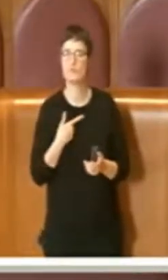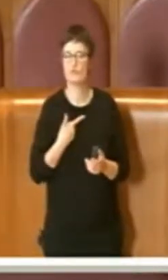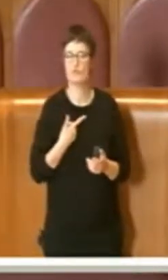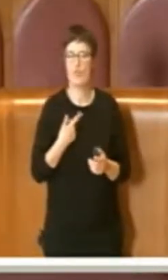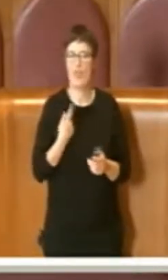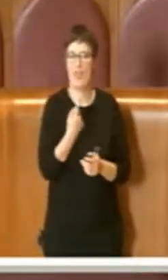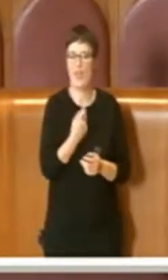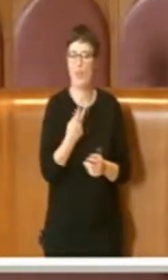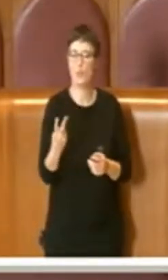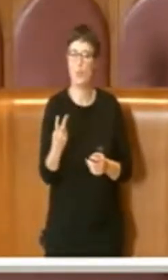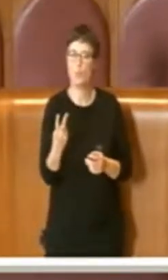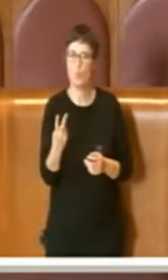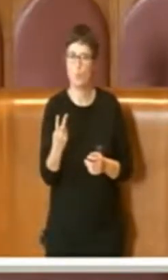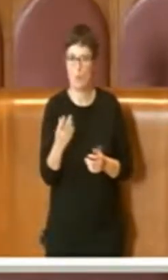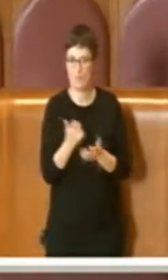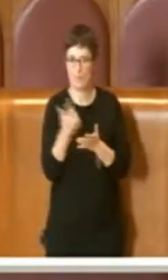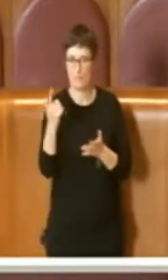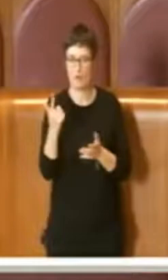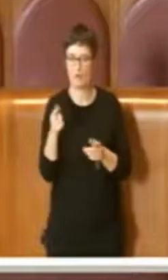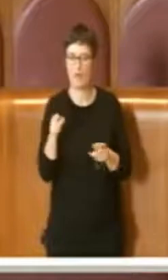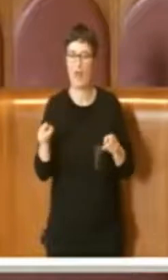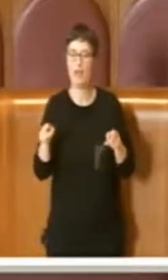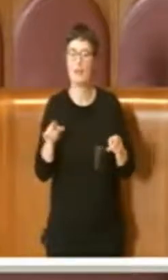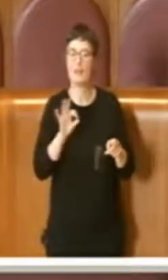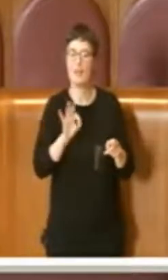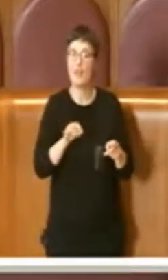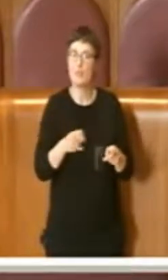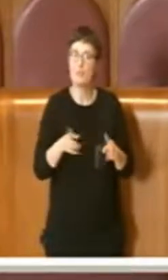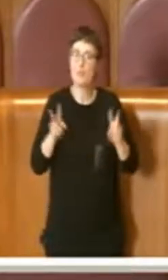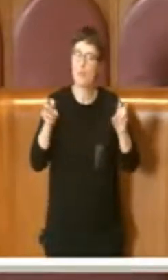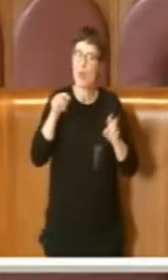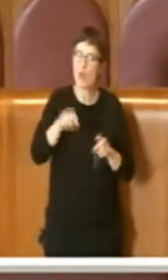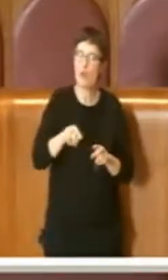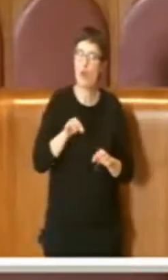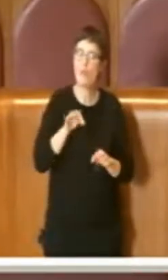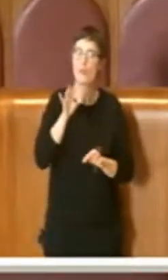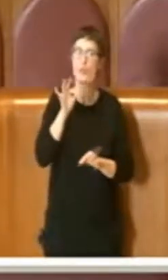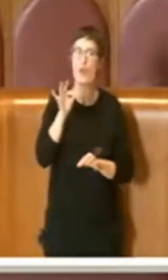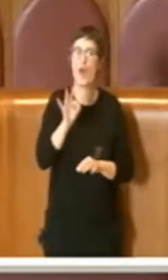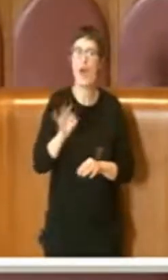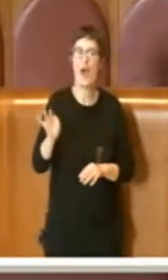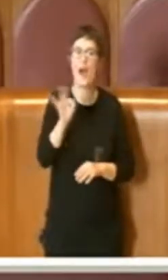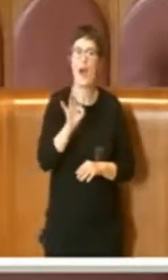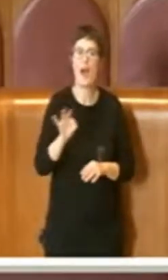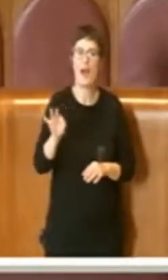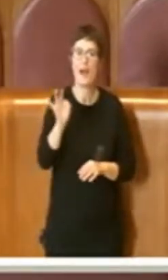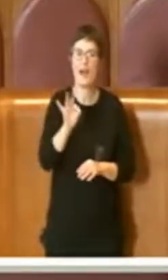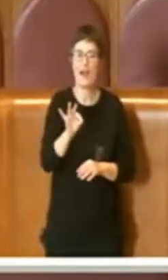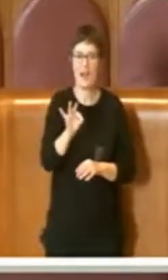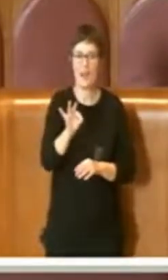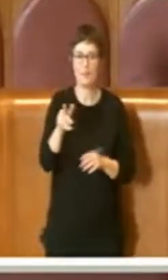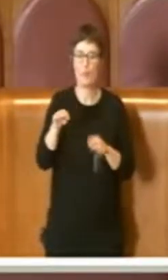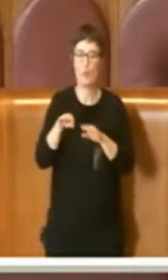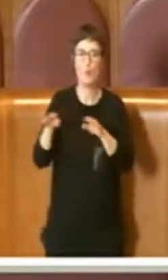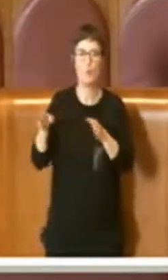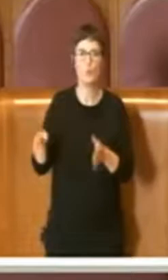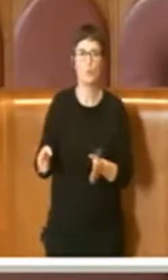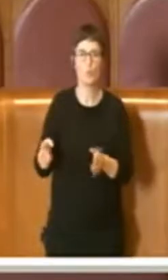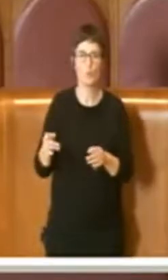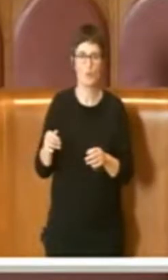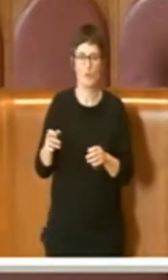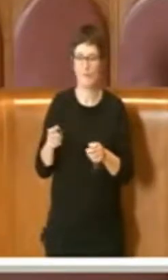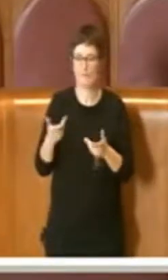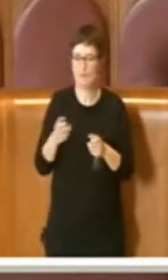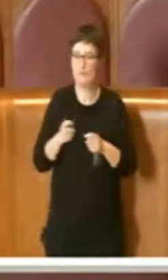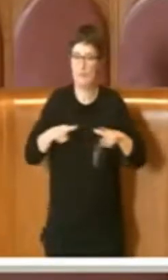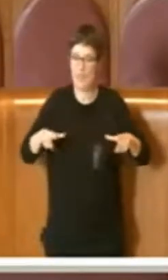in prima serata, si è parlato proprio dell'apicoltura urbana e dell'emergenza e dell'urgenza che c'è nel salvaguardare questi